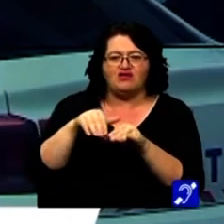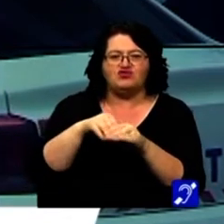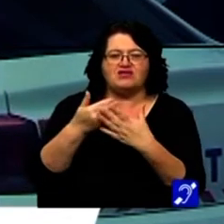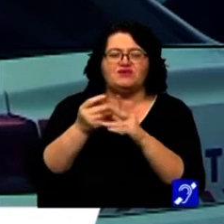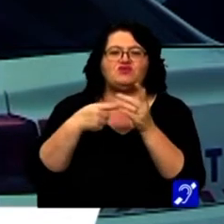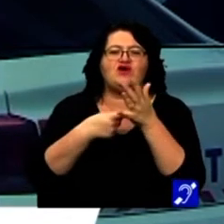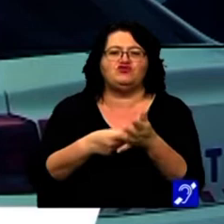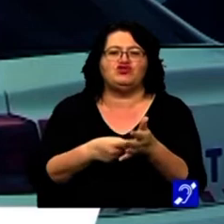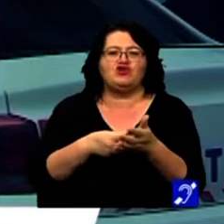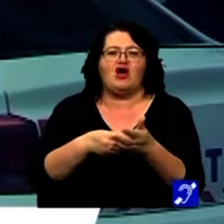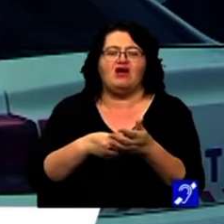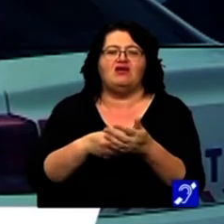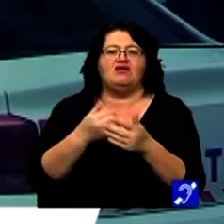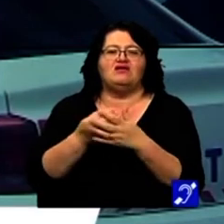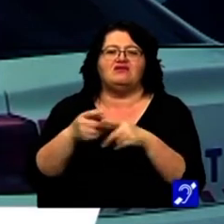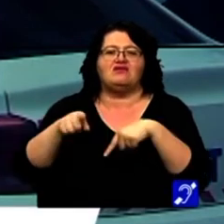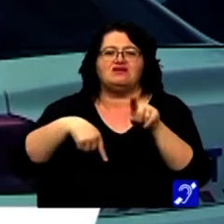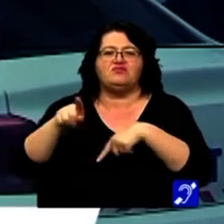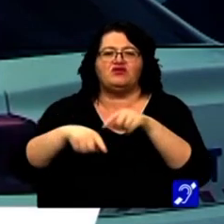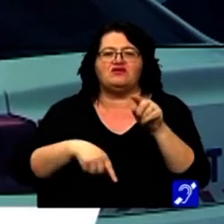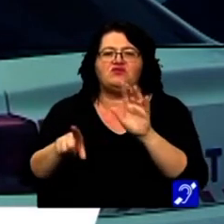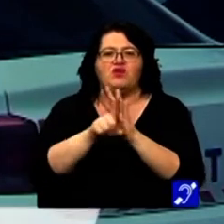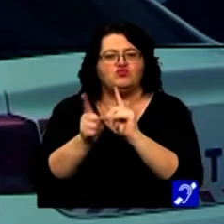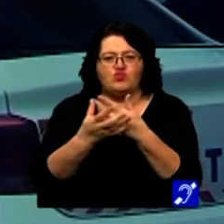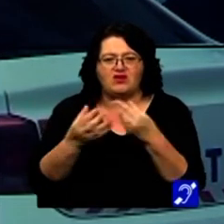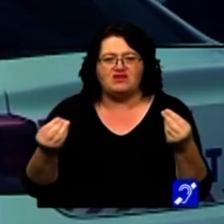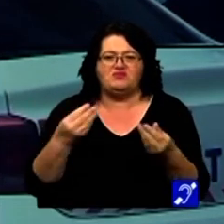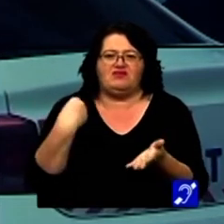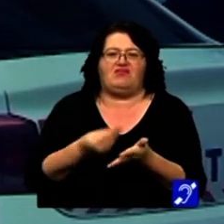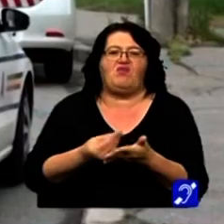după ce aceștia au sancționat transportatori care au încălcat legislația.